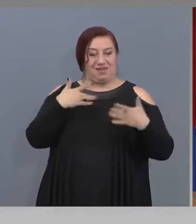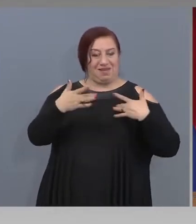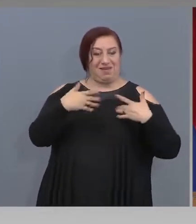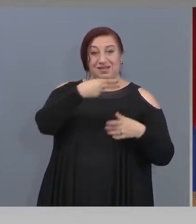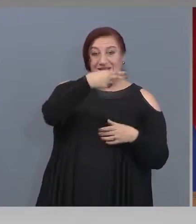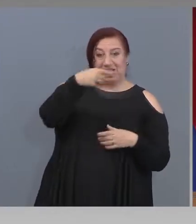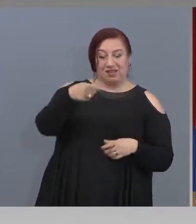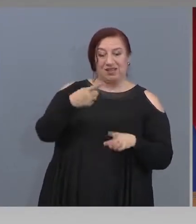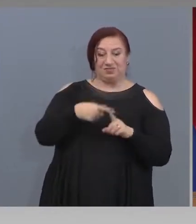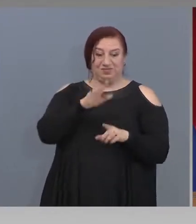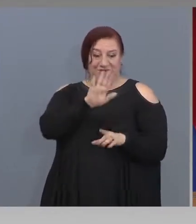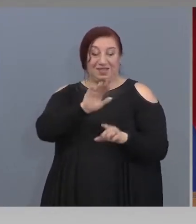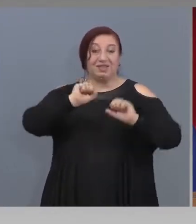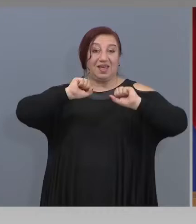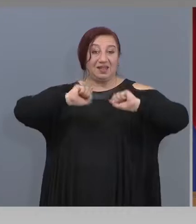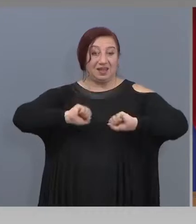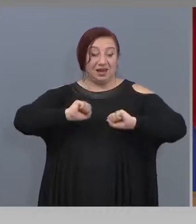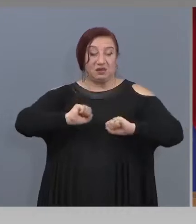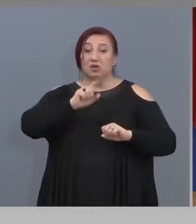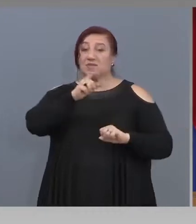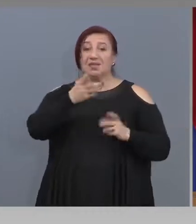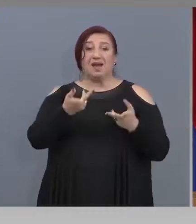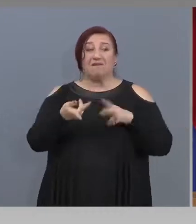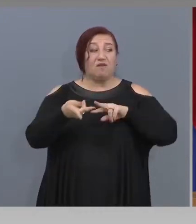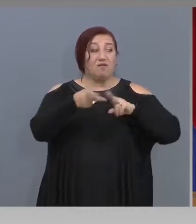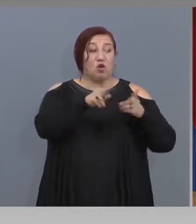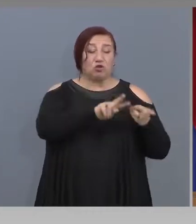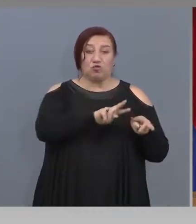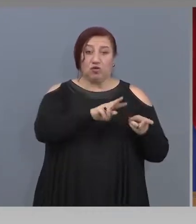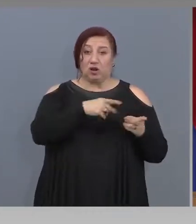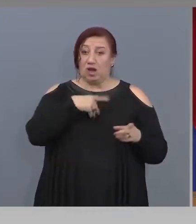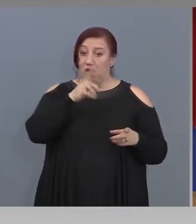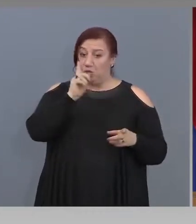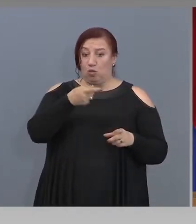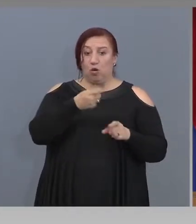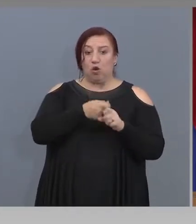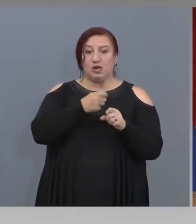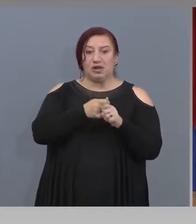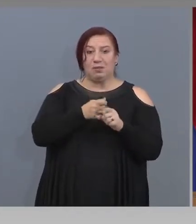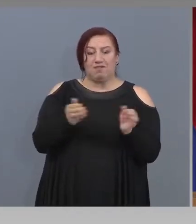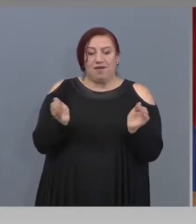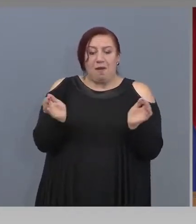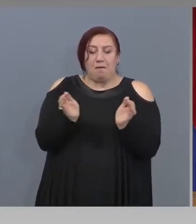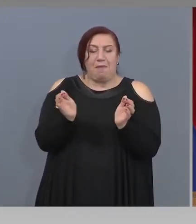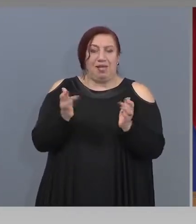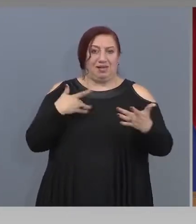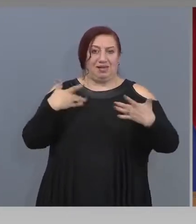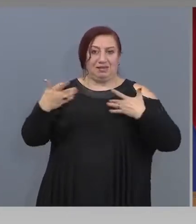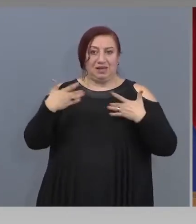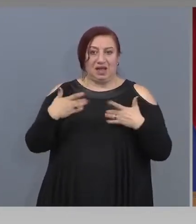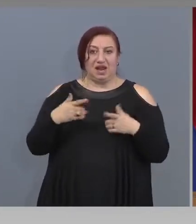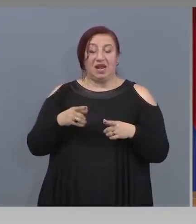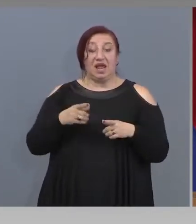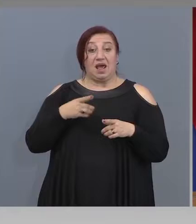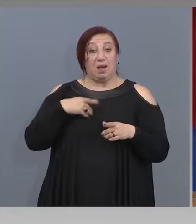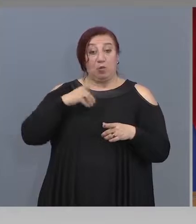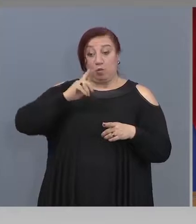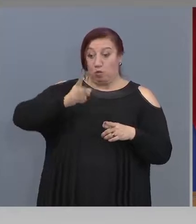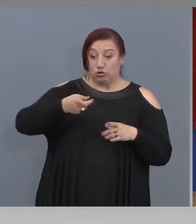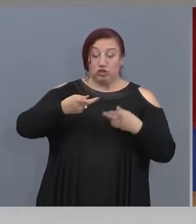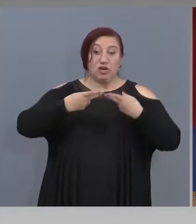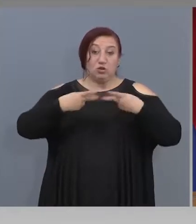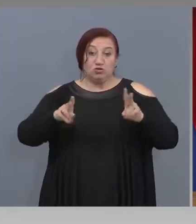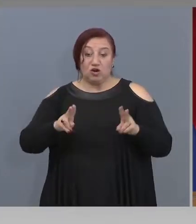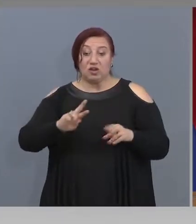директори. Те какво казаха? Могат ли да направят моноспектакли? Имат ли заобщо възможност да отворят, за да не стане както са заведенията в първите дни, да трябва да